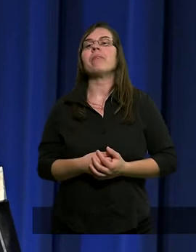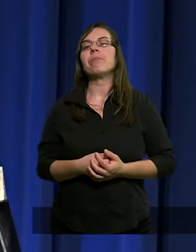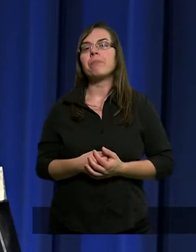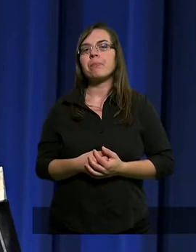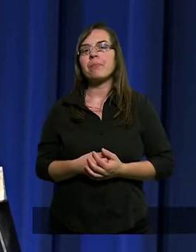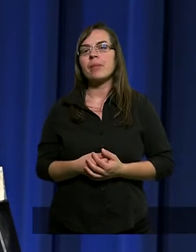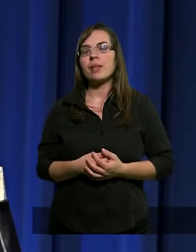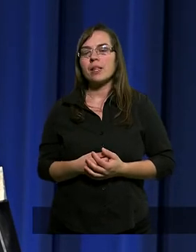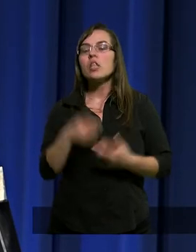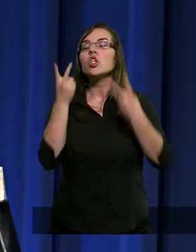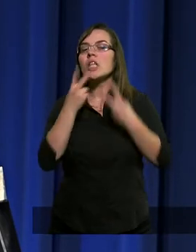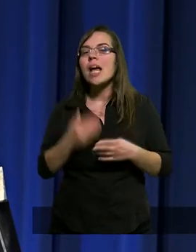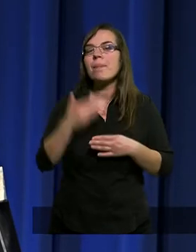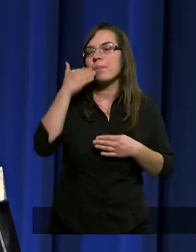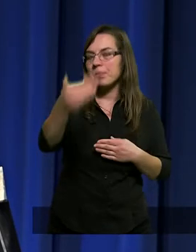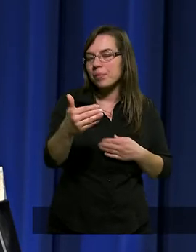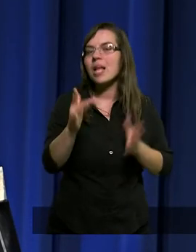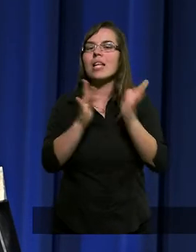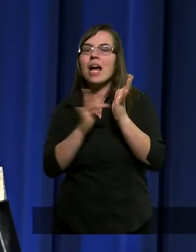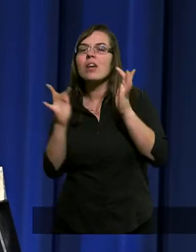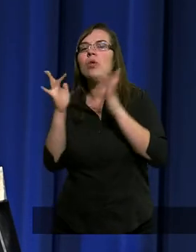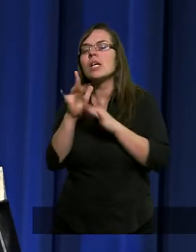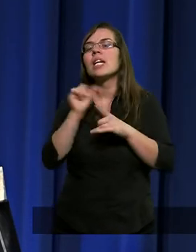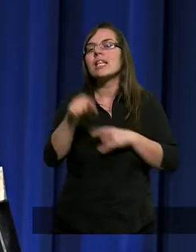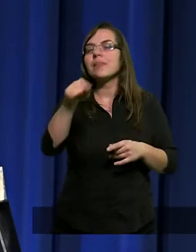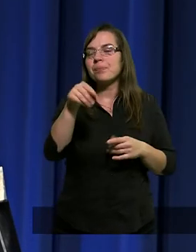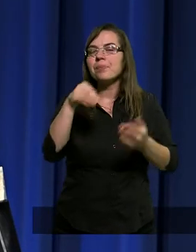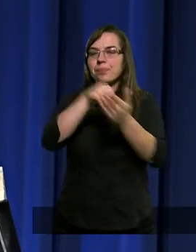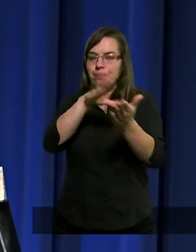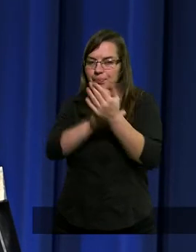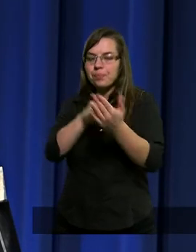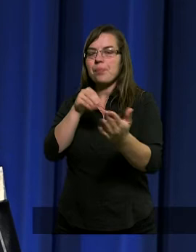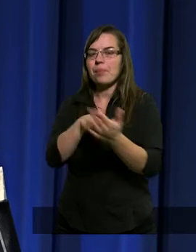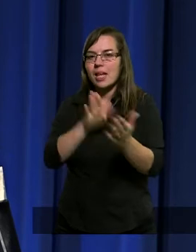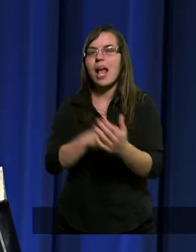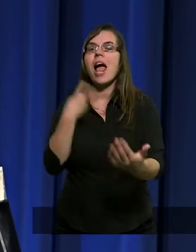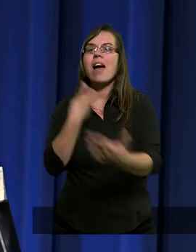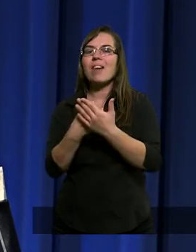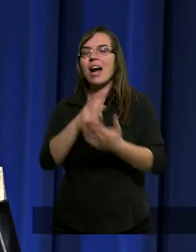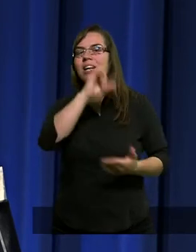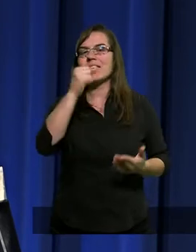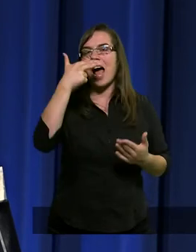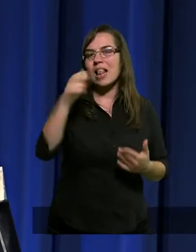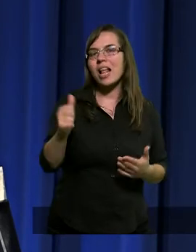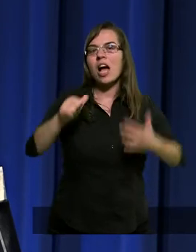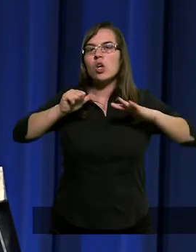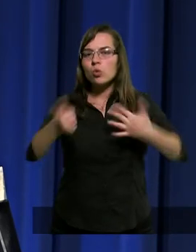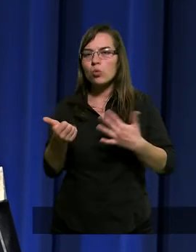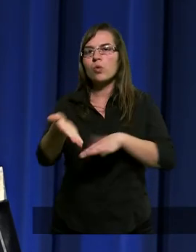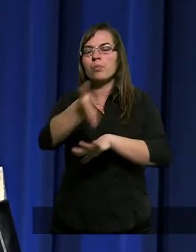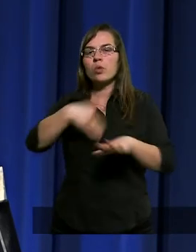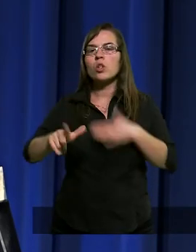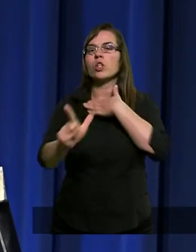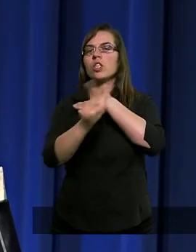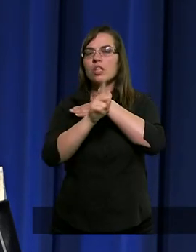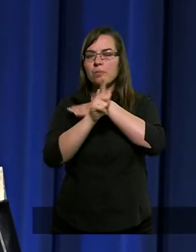I czytamy, że Jezus Chrystus, jest to zapisane w Ewangelii Jana, w szóstym rozdziale,